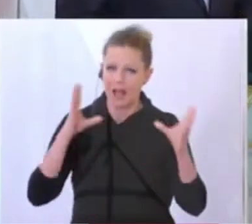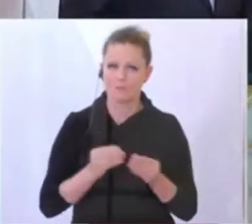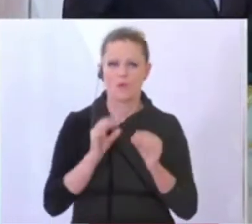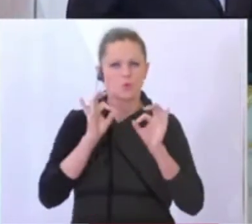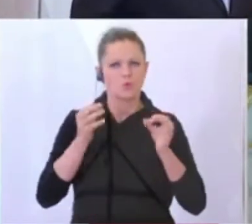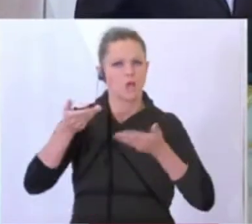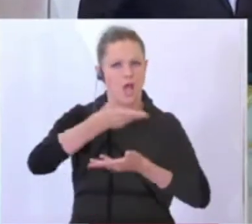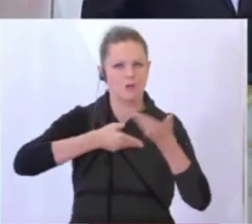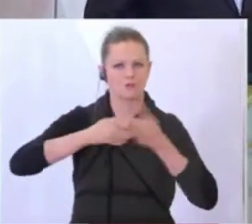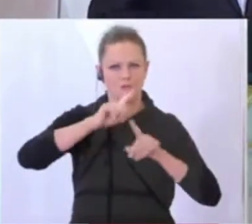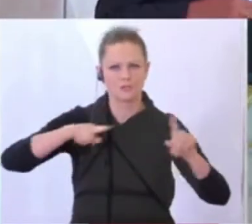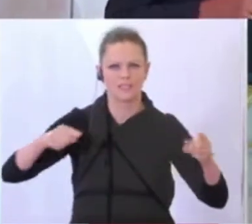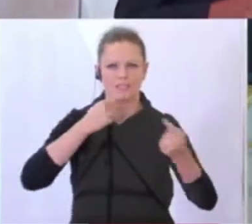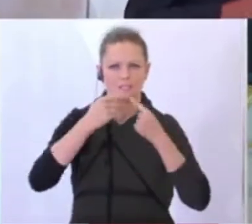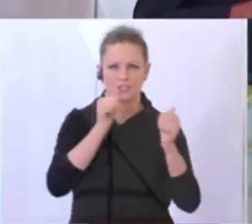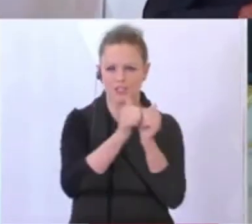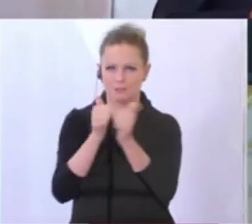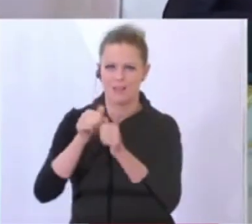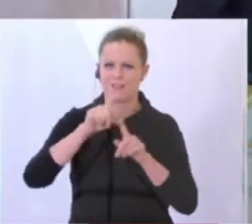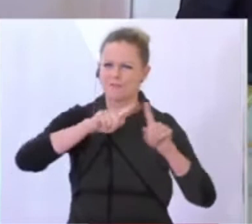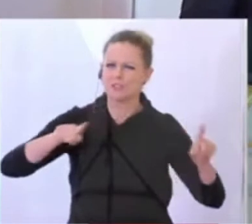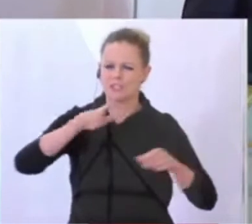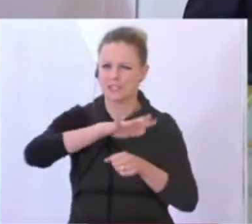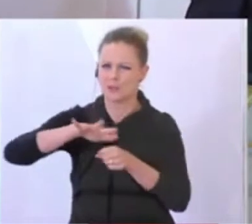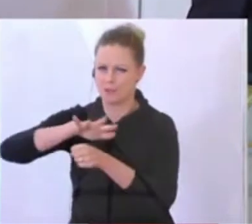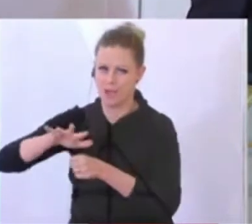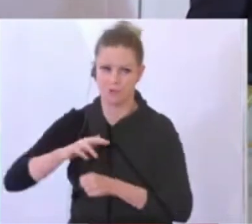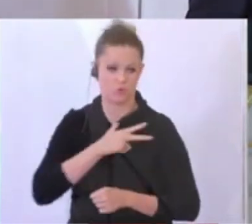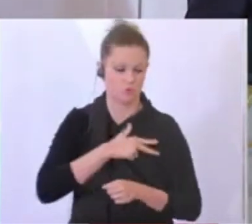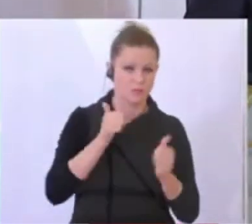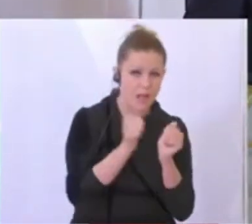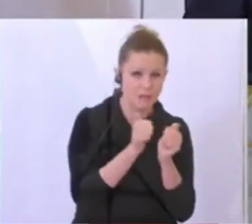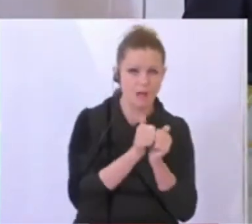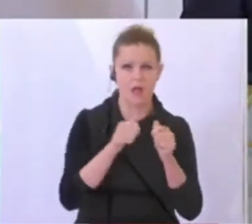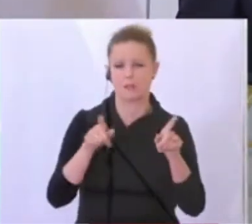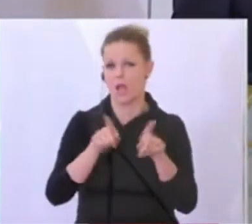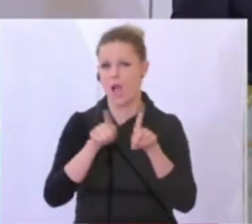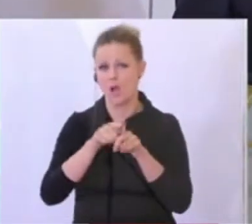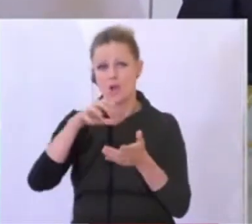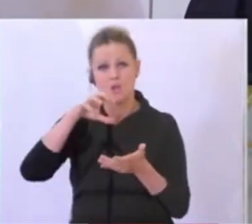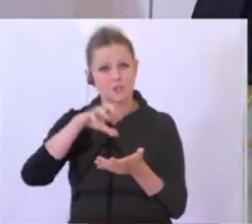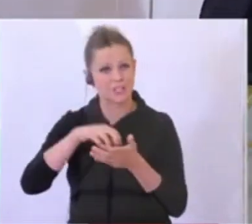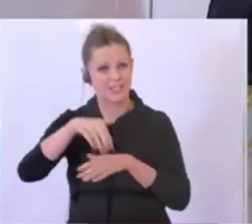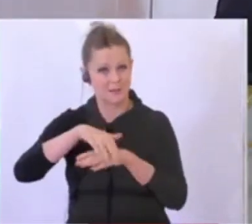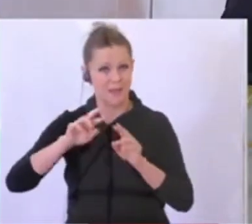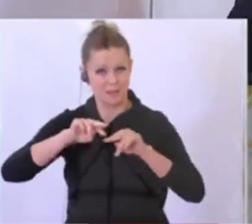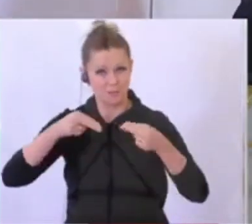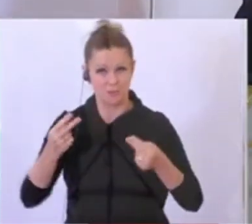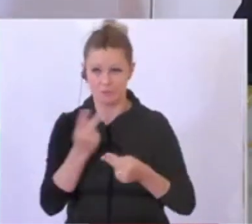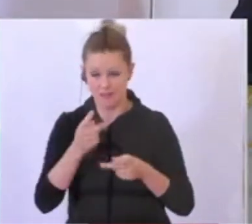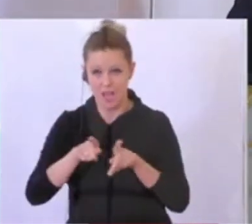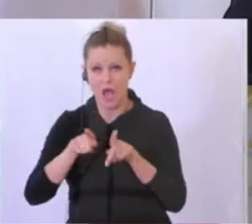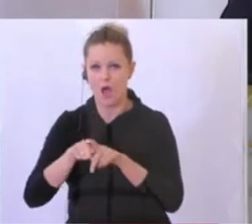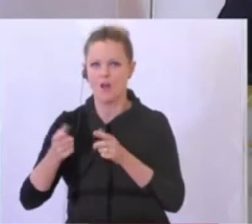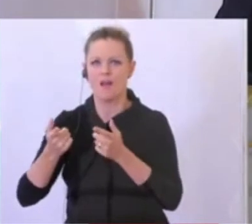Gesprächspartnern über die verschiedenen Bereiche, sowohl mit den Sozialpartnern als auch mit dem Städte und Gemeindebund sowie